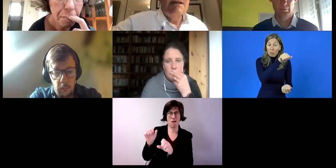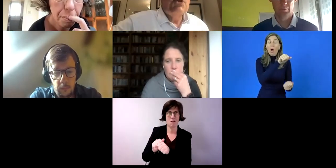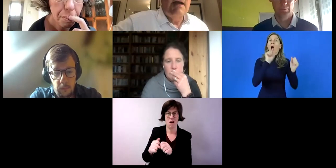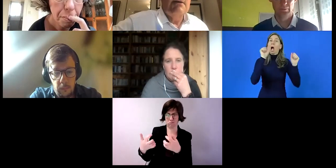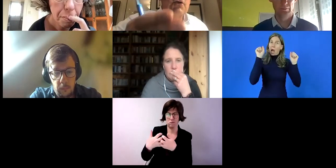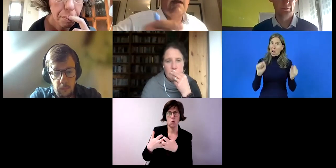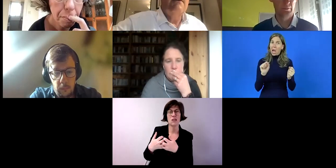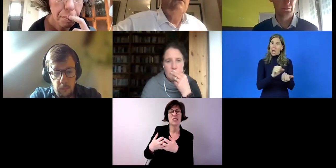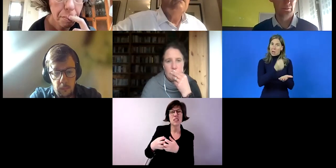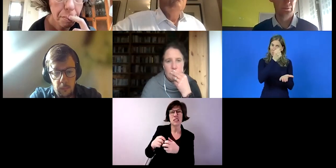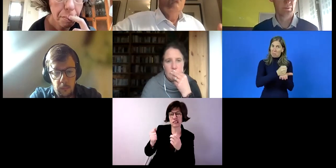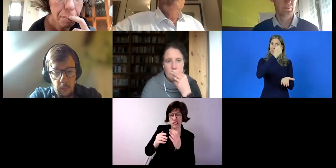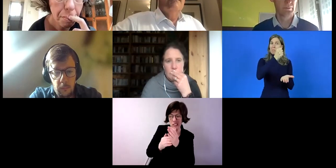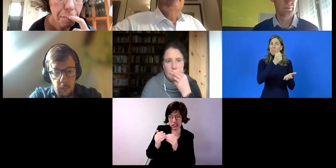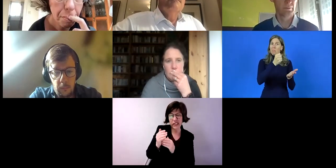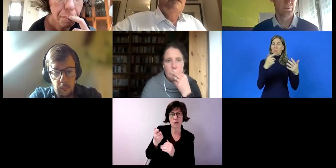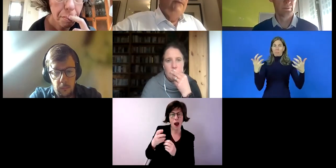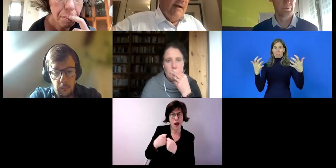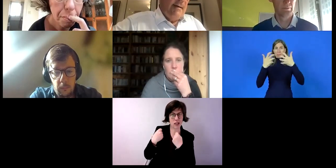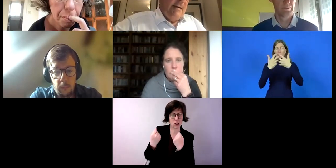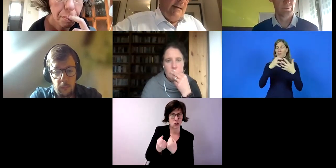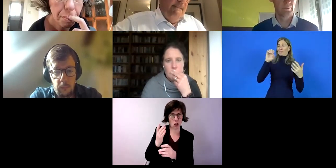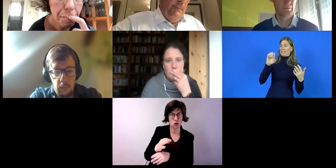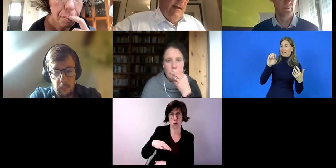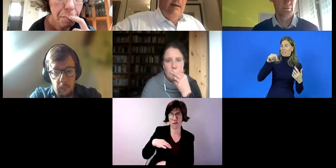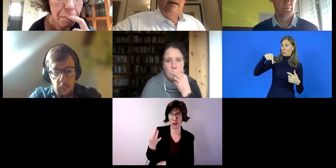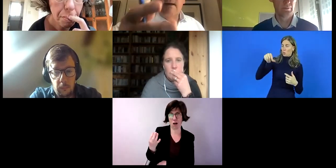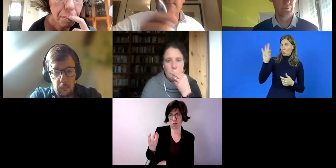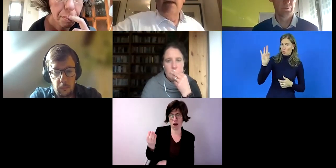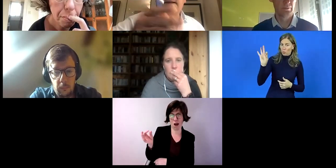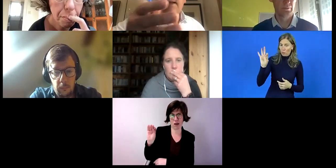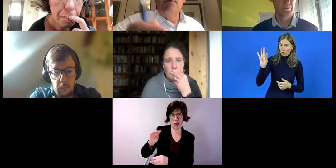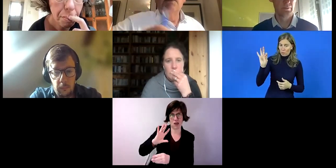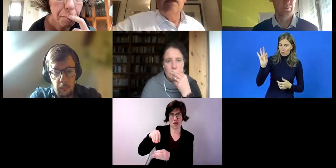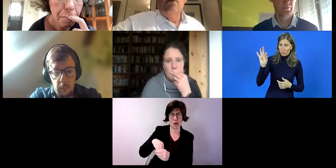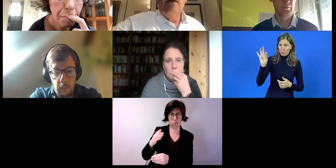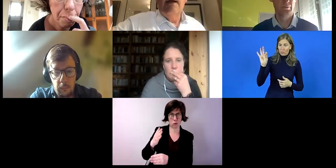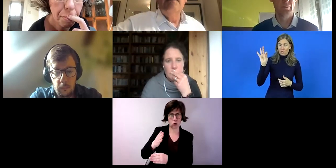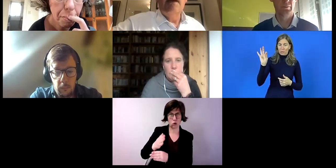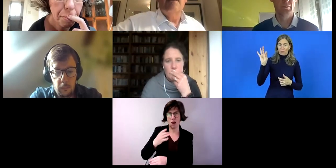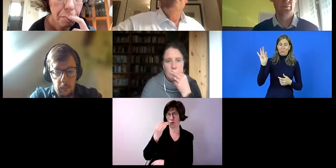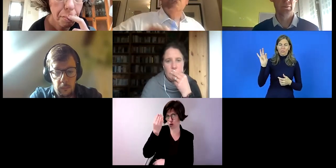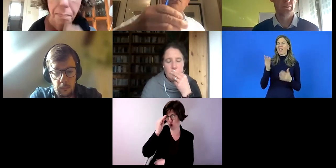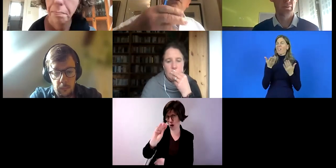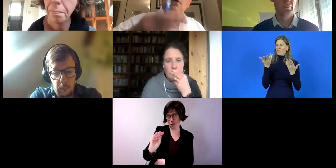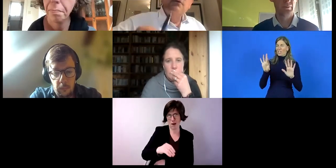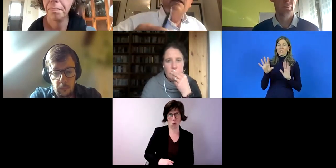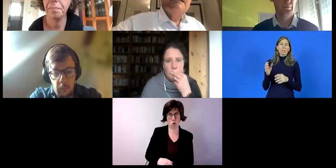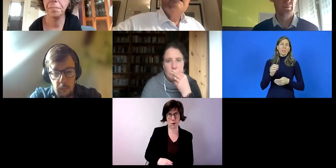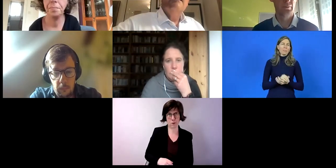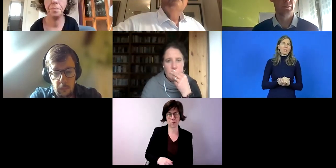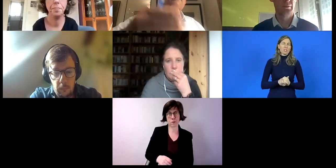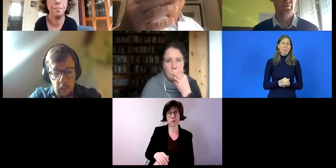in manchen Staaten schon eingeführt, unter anderem in Frankreich. Also das wollte ich noch anmerken. Und